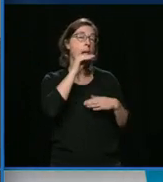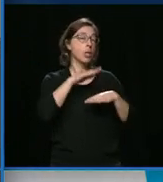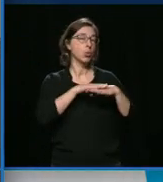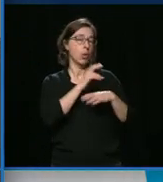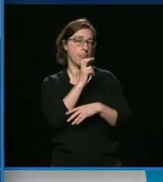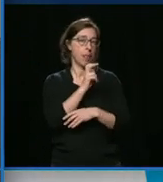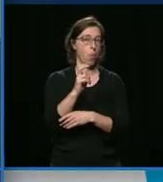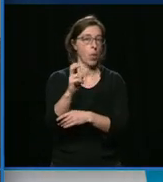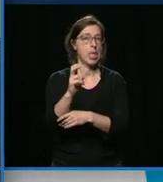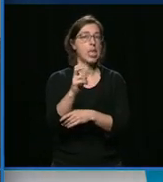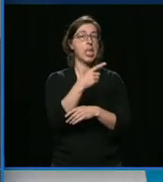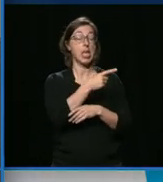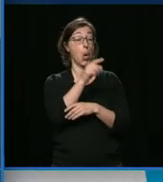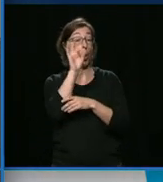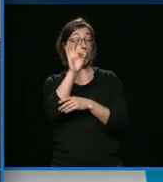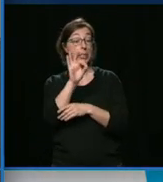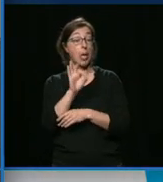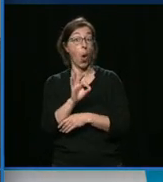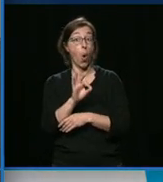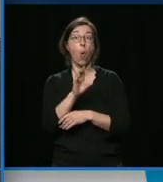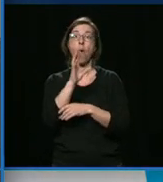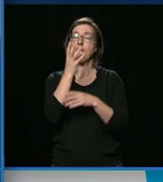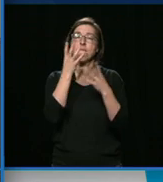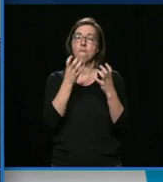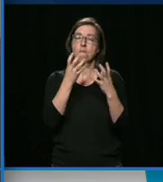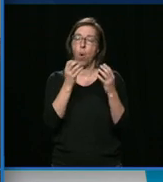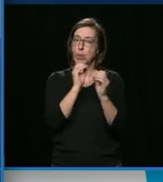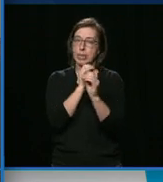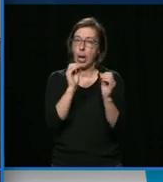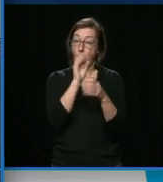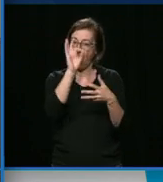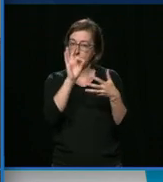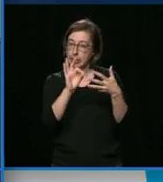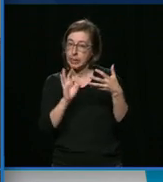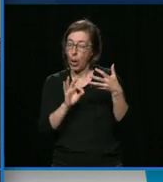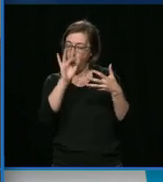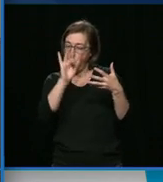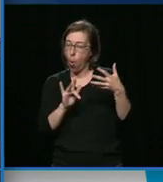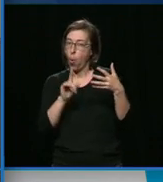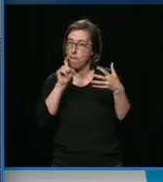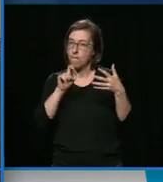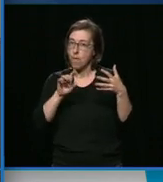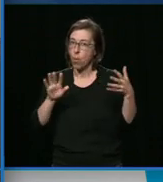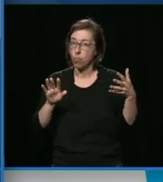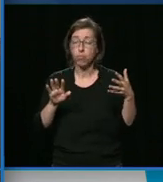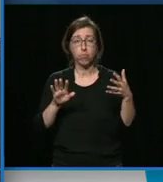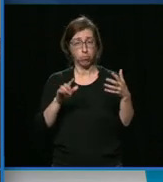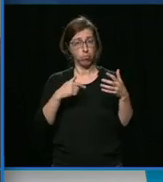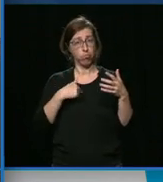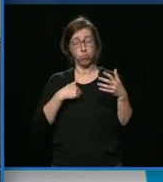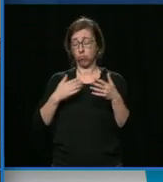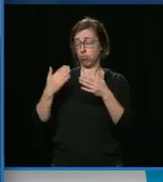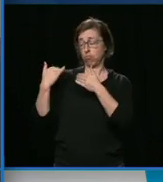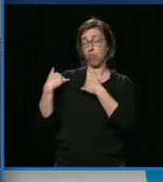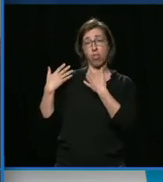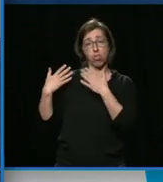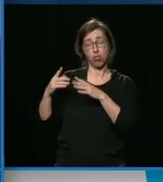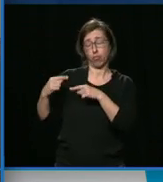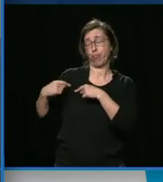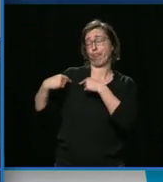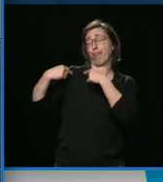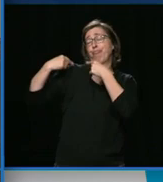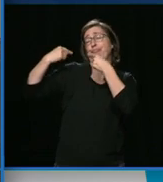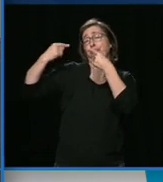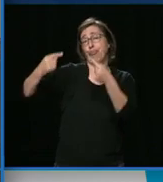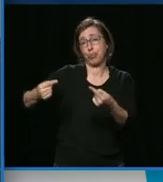Ce que je dis, ce qu'on dit depuis des semaines, c'est que les décrets vont être accordés pour le tramway. Mais ce qu'on